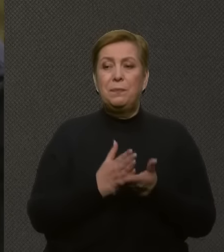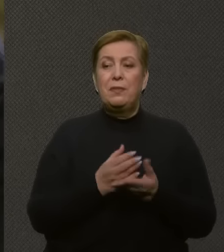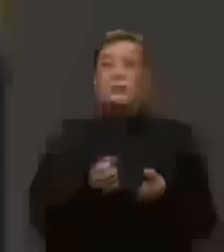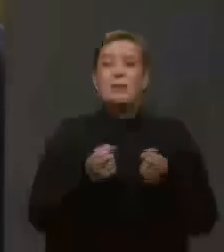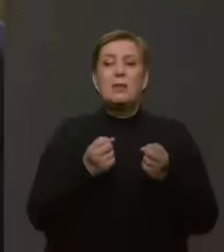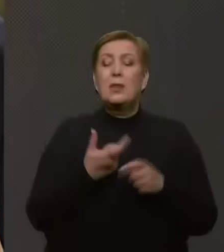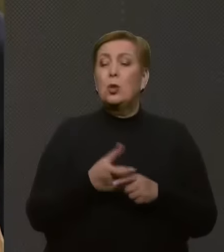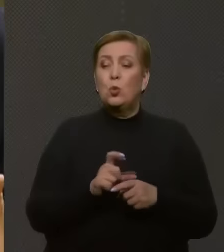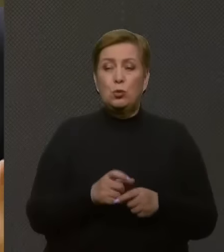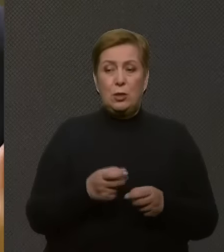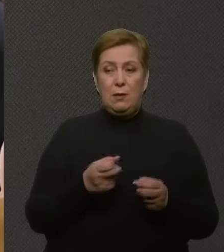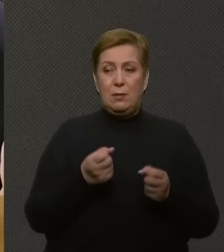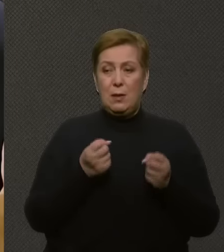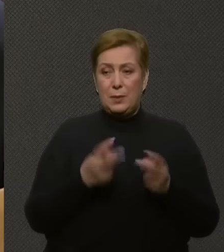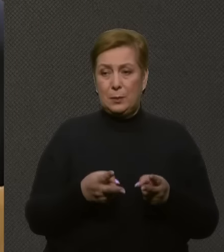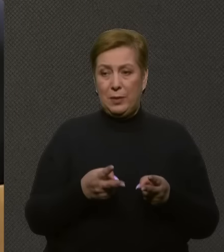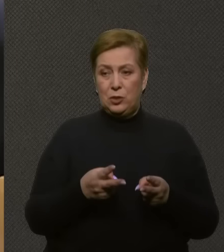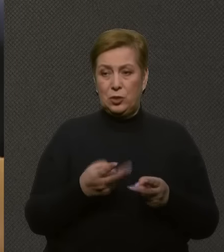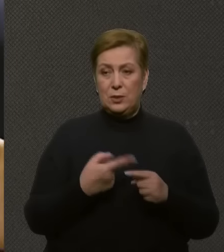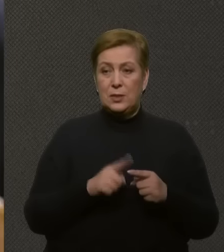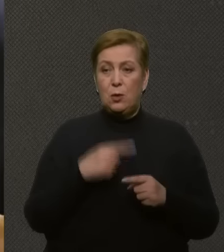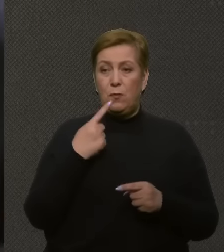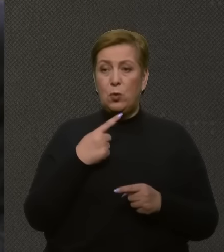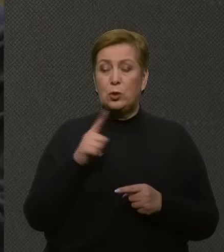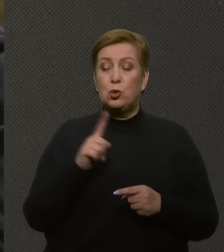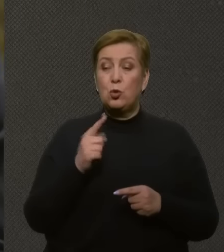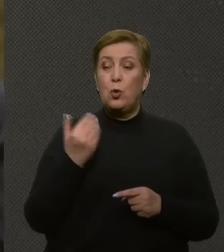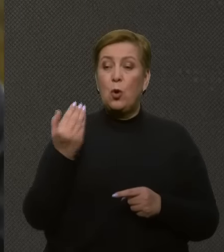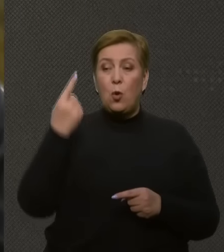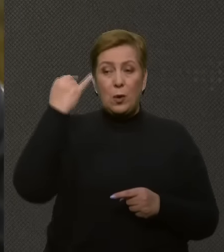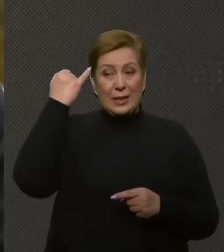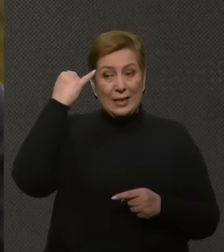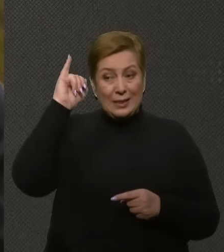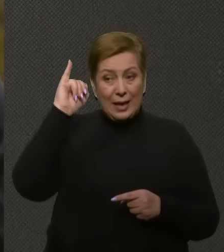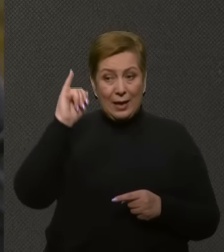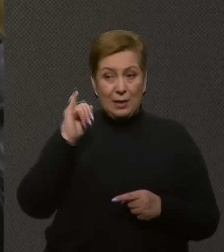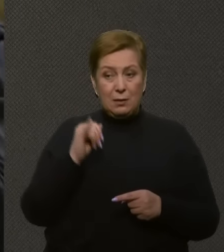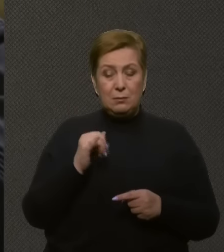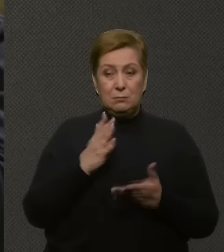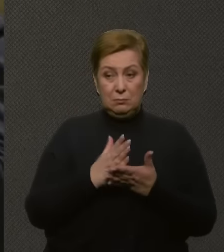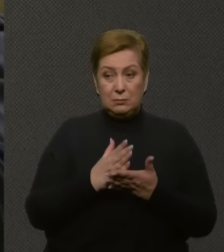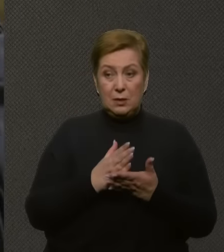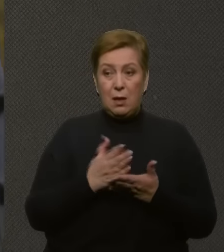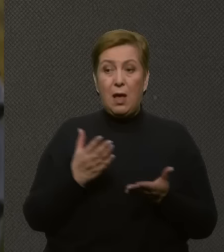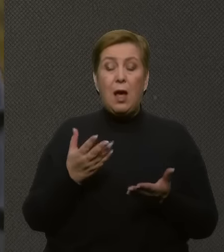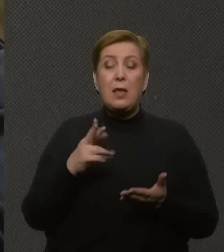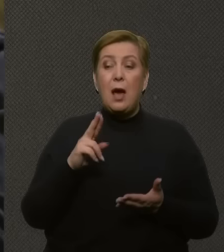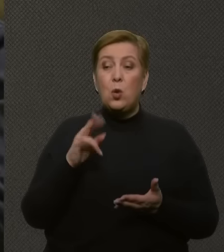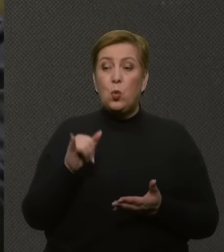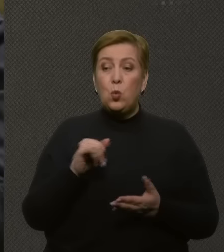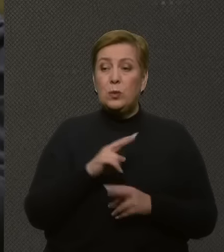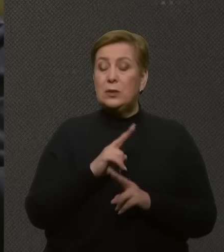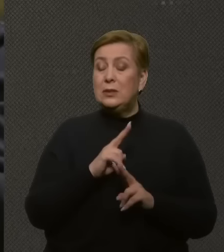Те, що він каже. Тому що це говорить про те, що якщо його ідея, яку ніхто не чув, якщо його